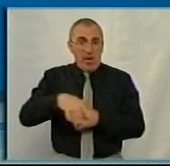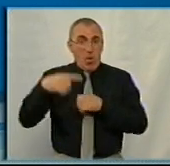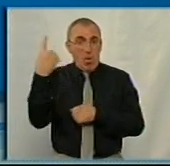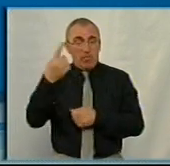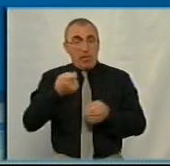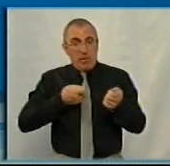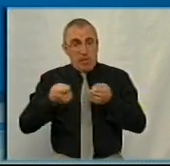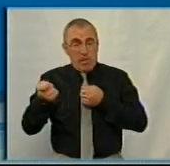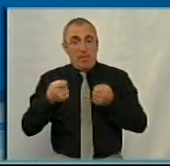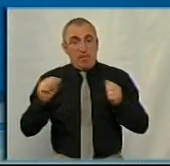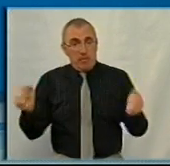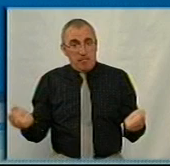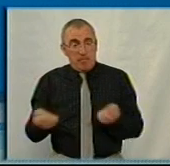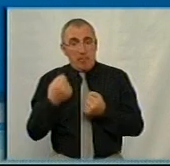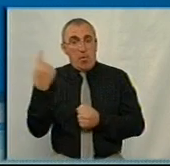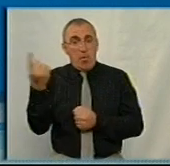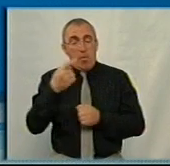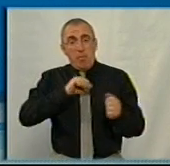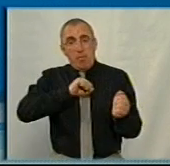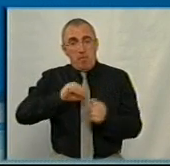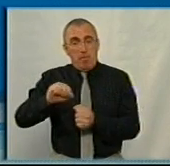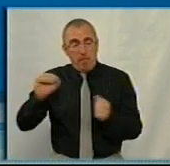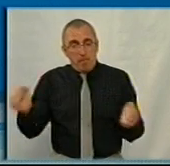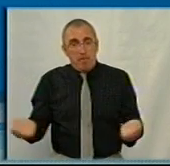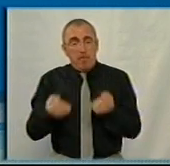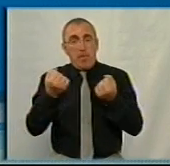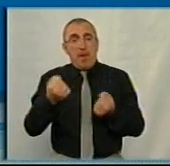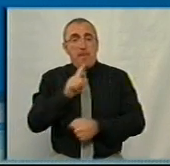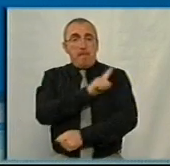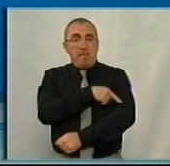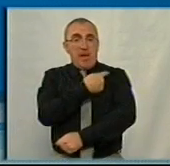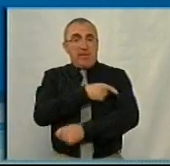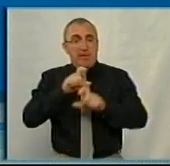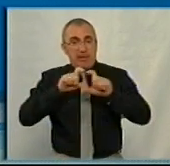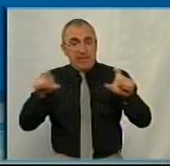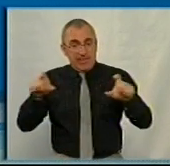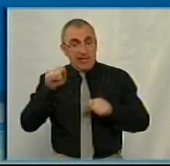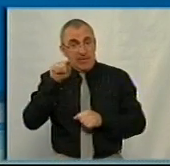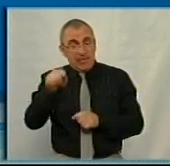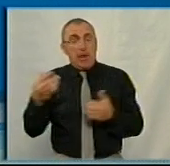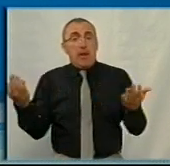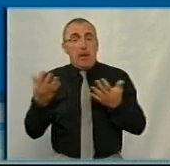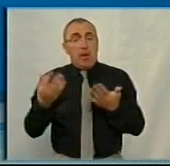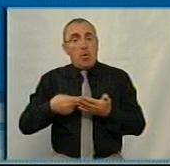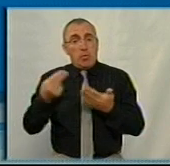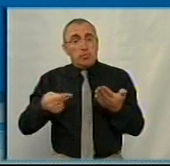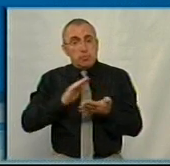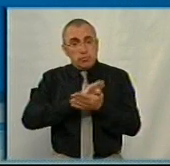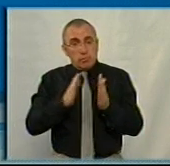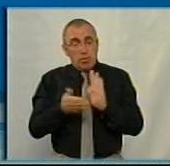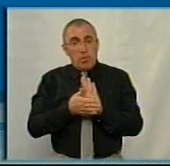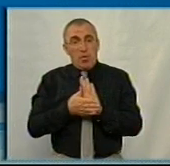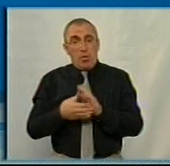підтримки обласної ради, обласної програми підтримки саме медичної галузі, саме тих закладів, які заключили договор з